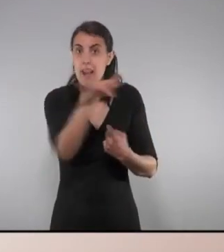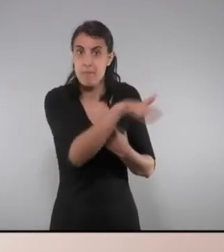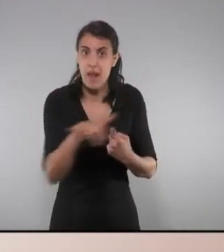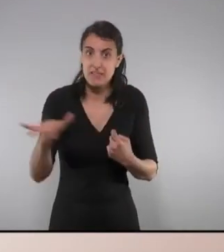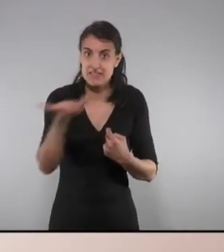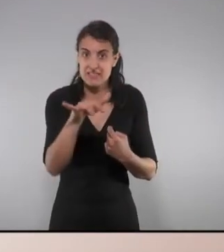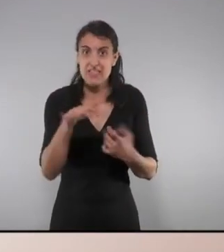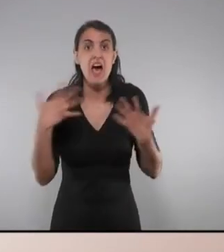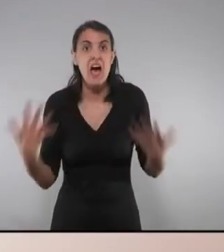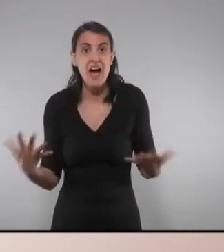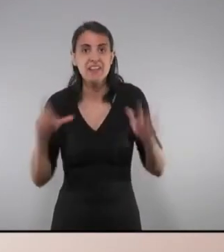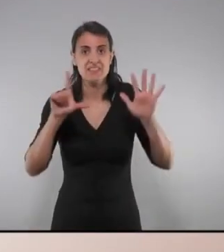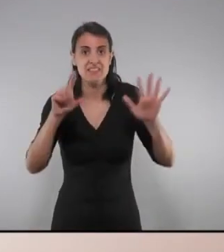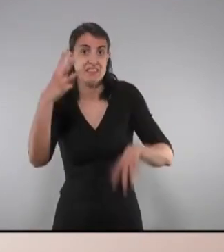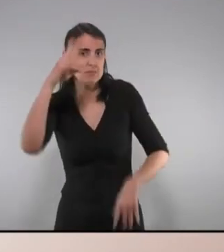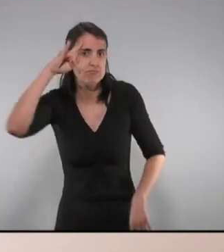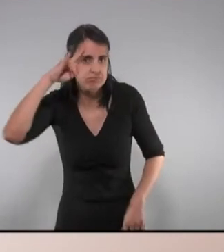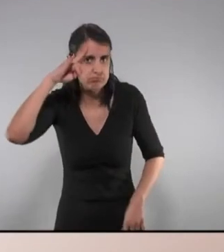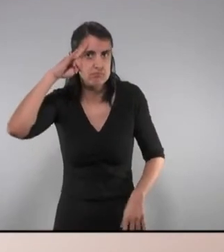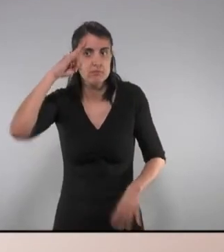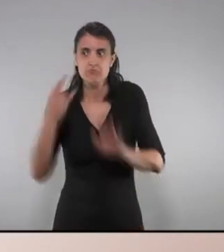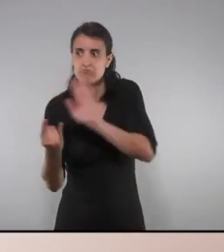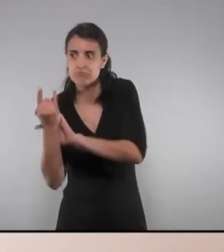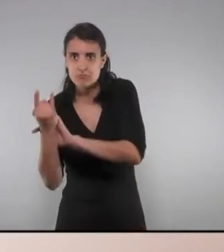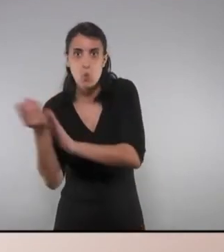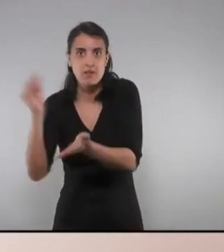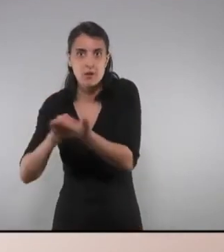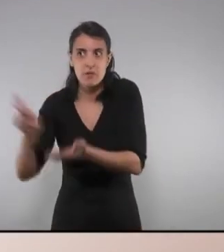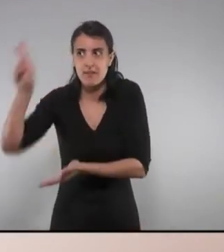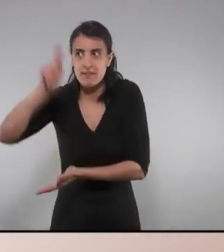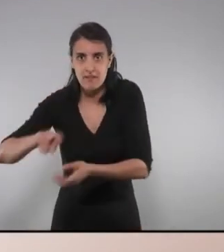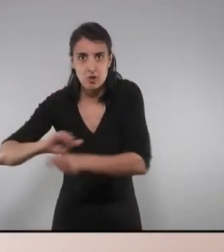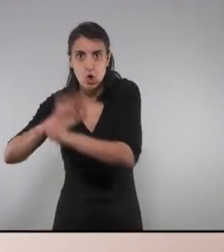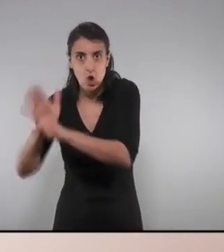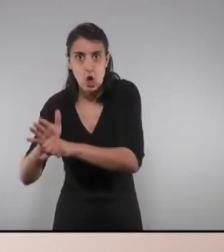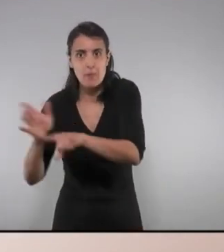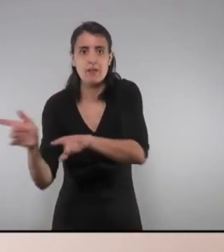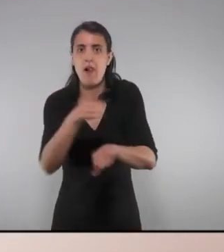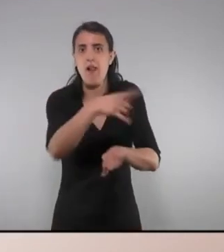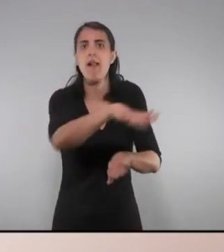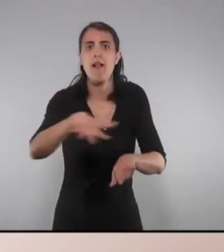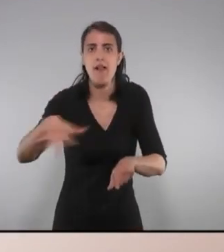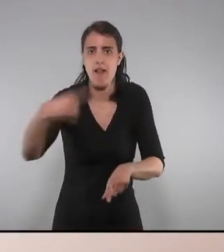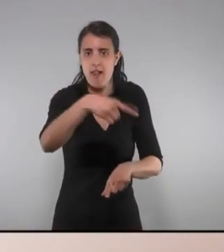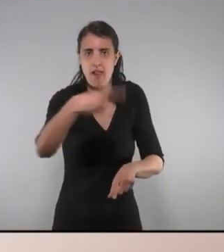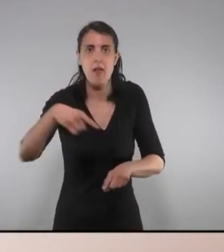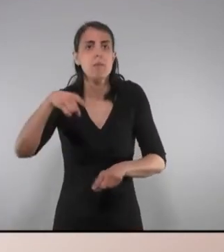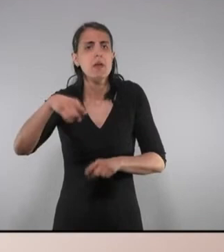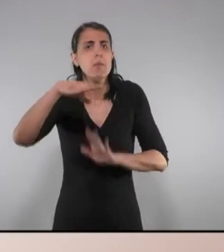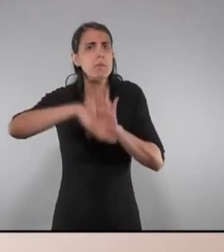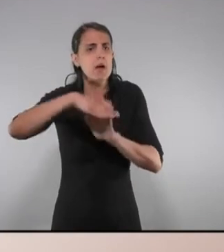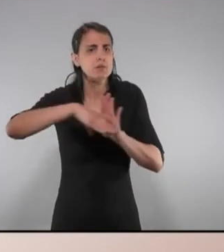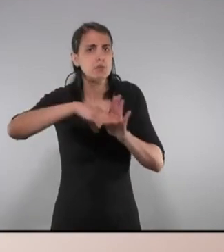aquests moments en tenim 73 per si de cas per si torna a haver algun tipus de rebrot. i s'han anat adaptant en funció insisteixo d'aquestes onades i en